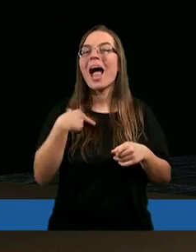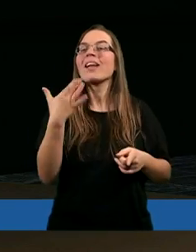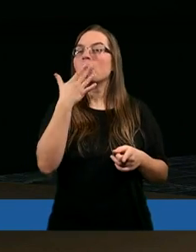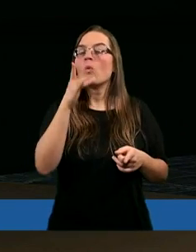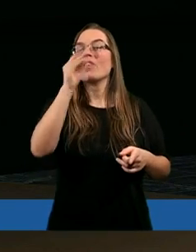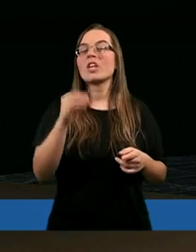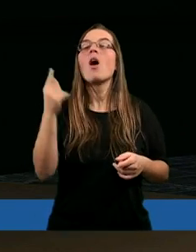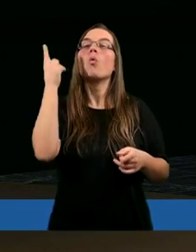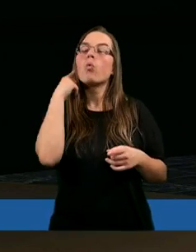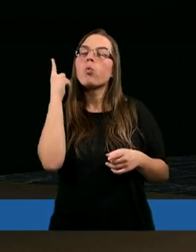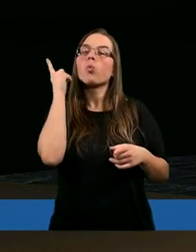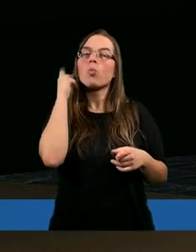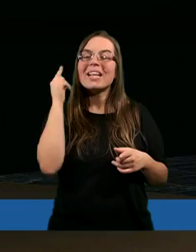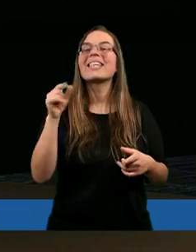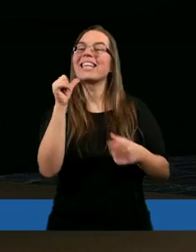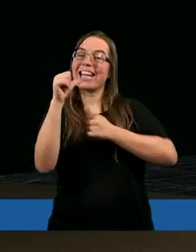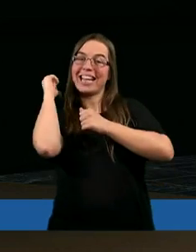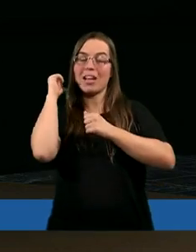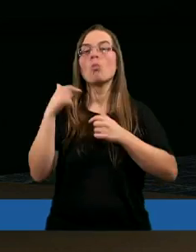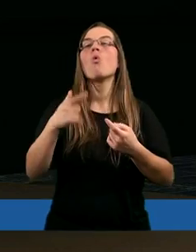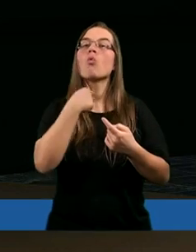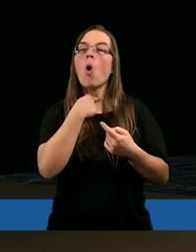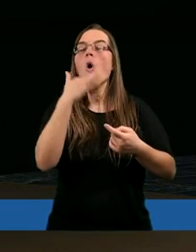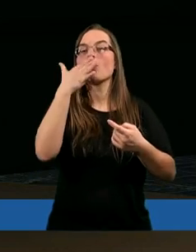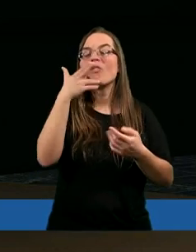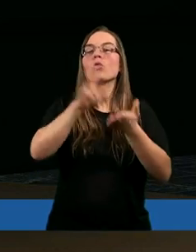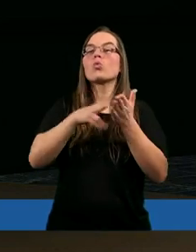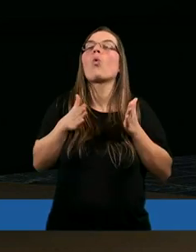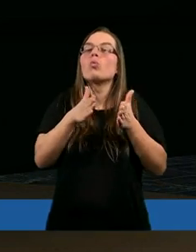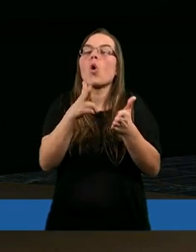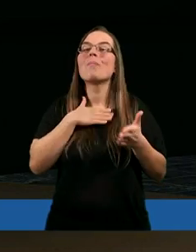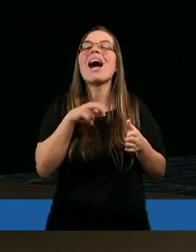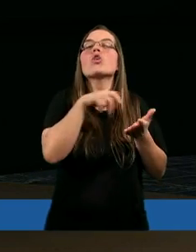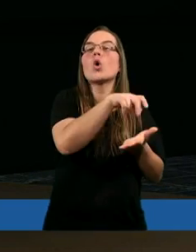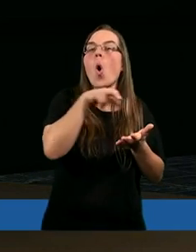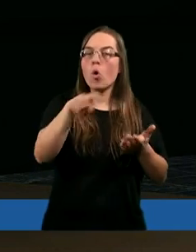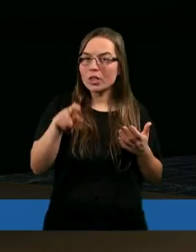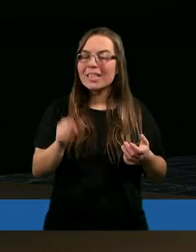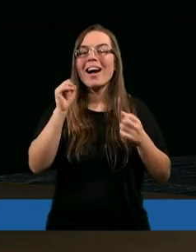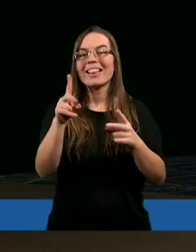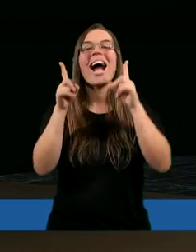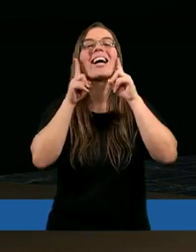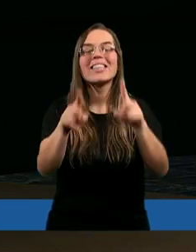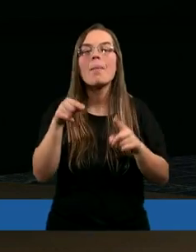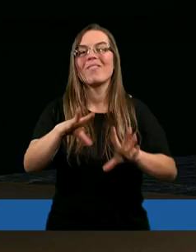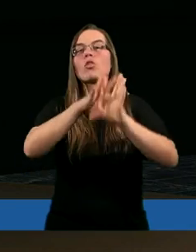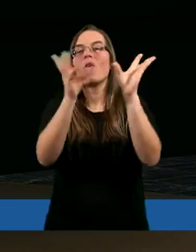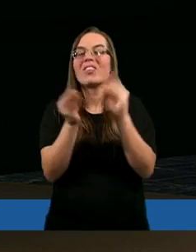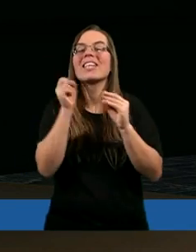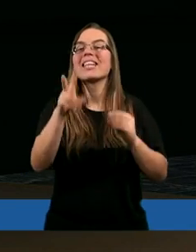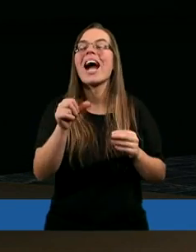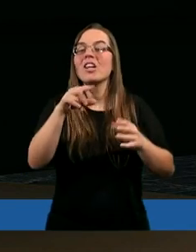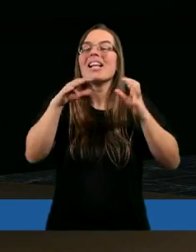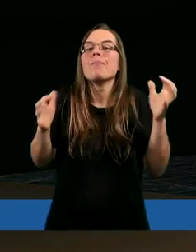usłyszysz z tyłu głos mówiący to jest droga, którą masz kroczyć, więc tak naprawdę wszystko to się tak